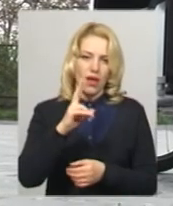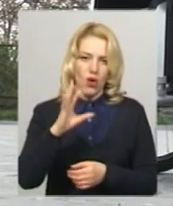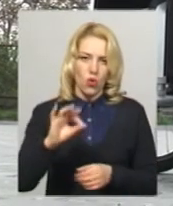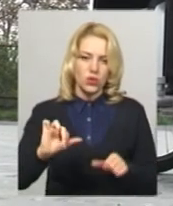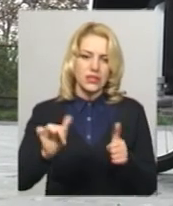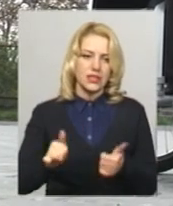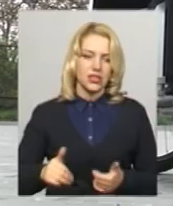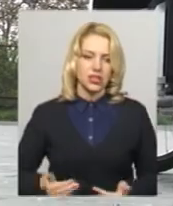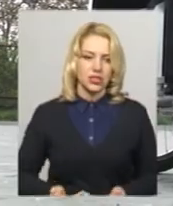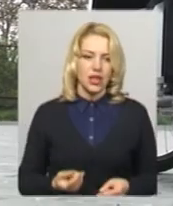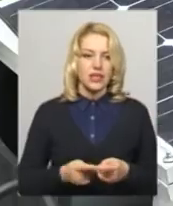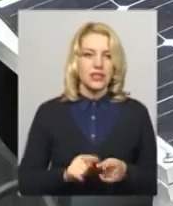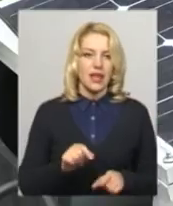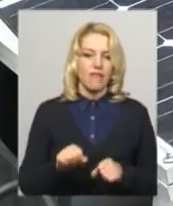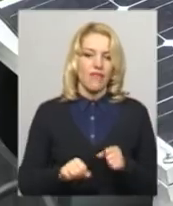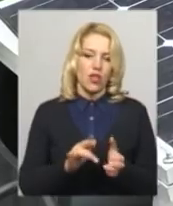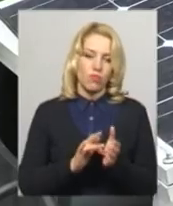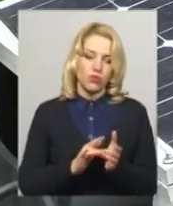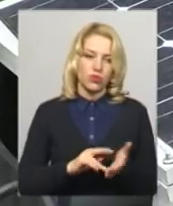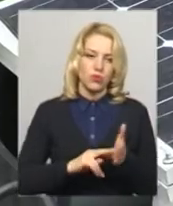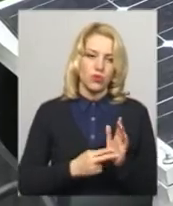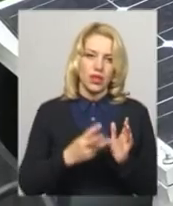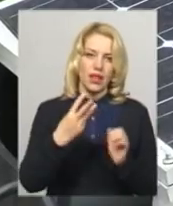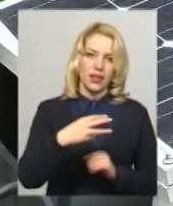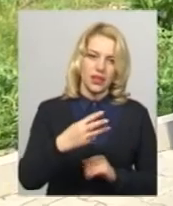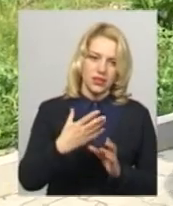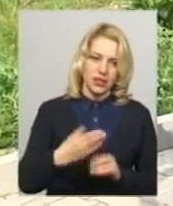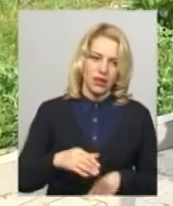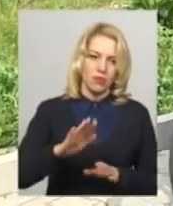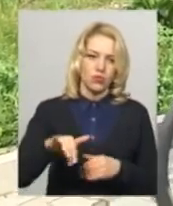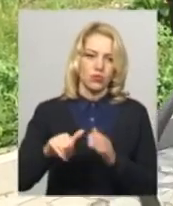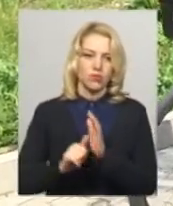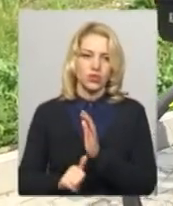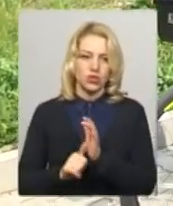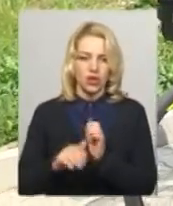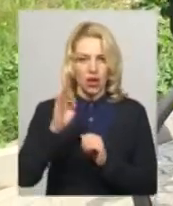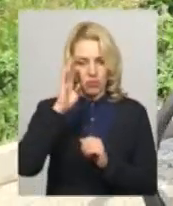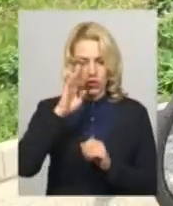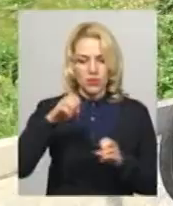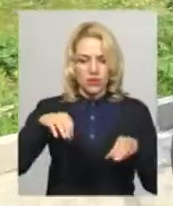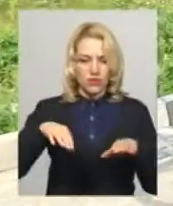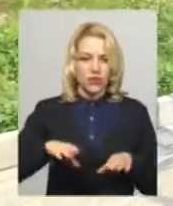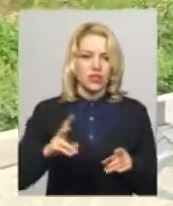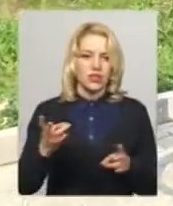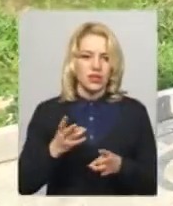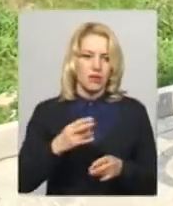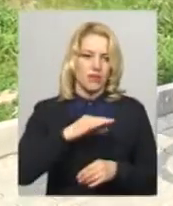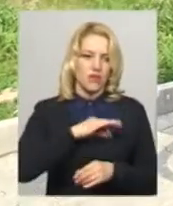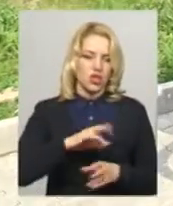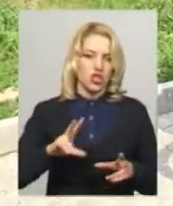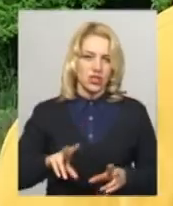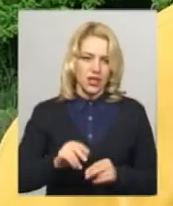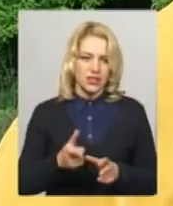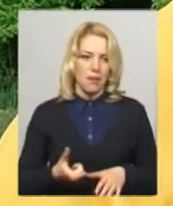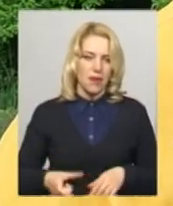велоподорож планувалася на 30 днів, потім на 60, каже Сергій Тулстіхін. Згодом чоловік вирішив, потрібно використати шанс максимально, тому